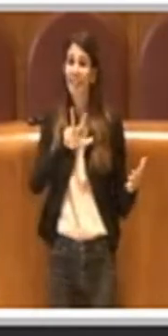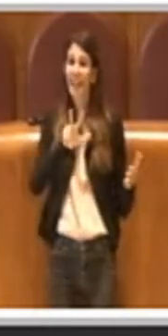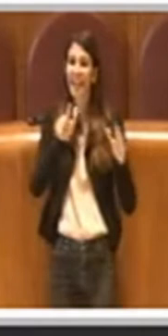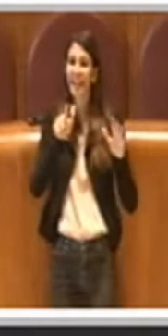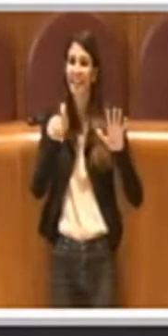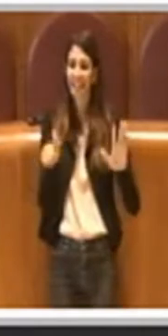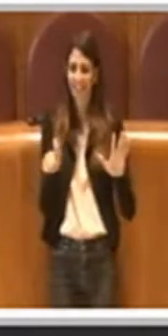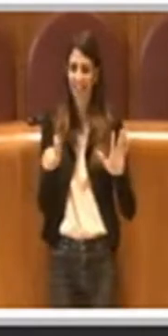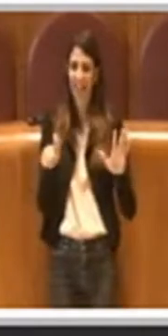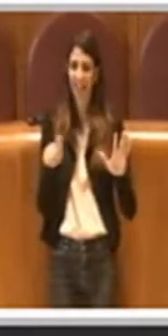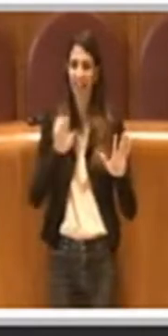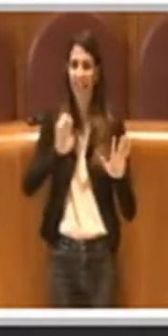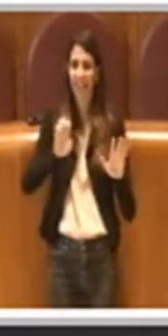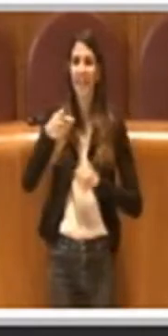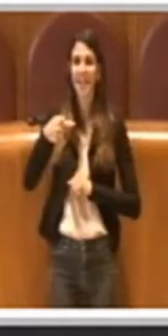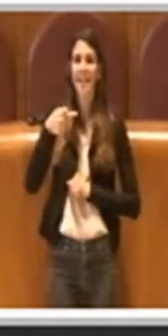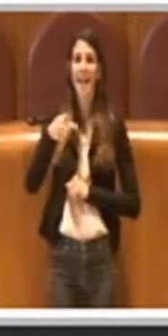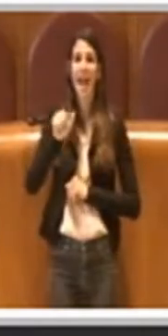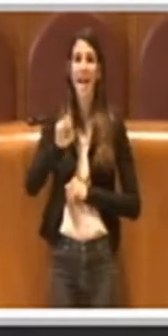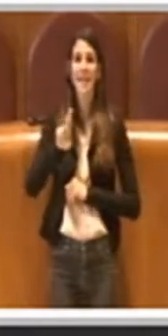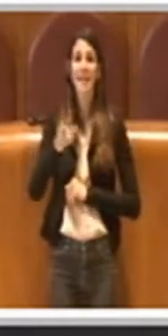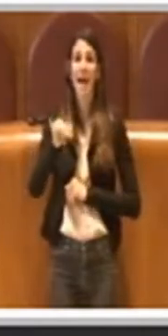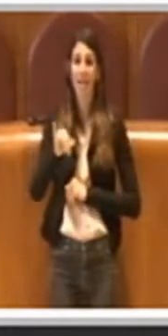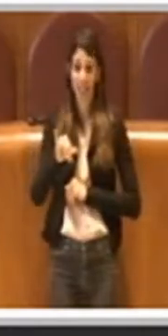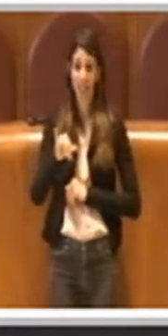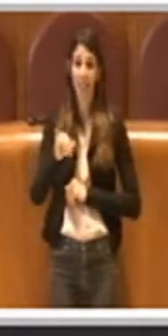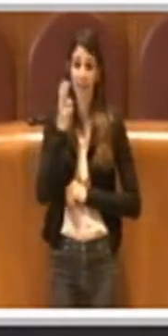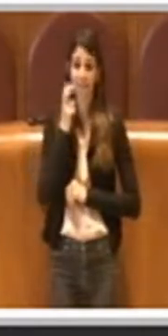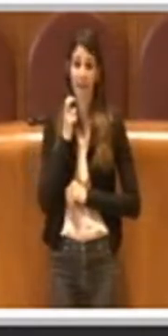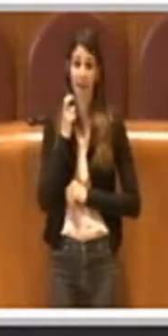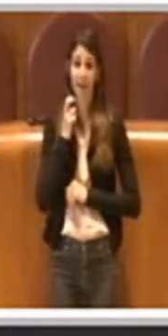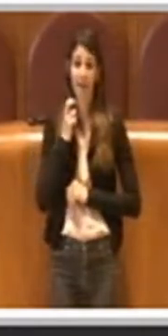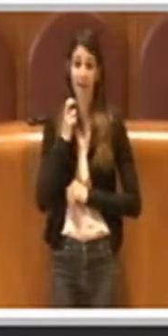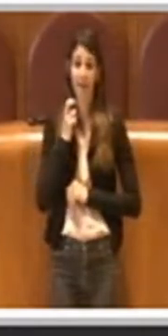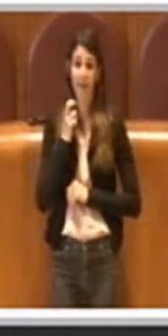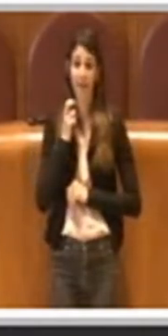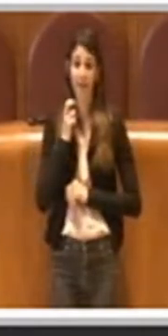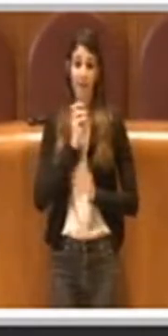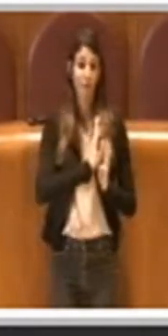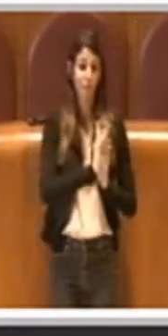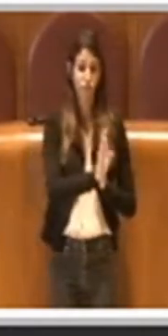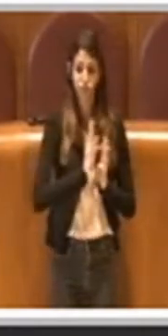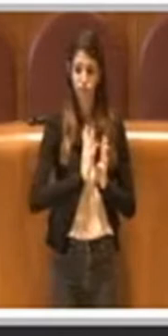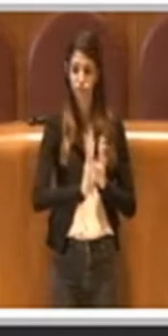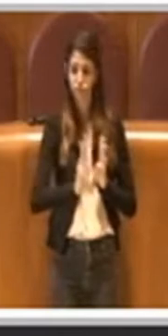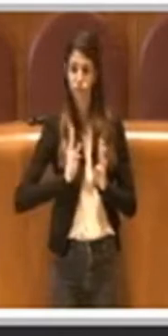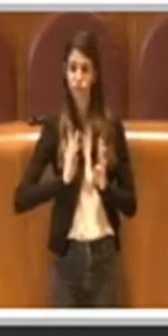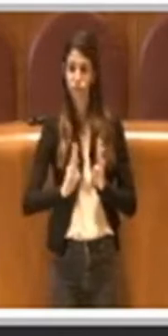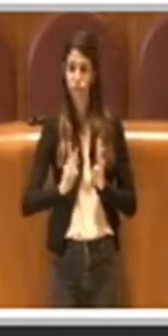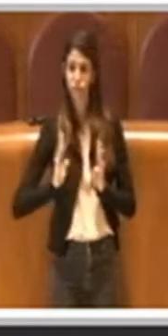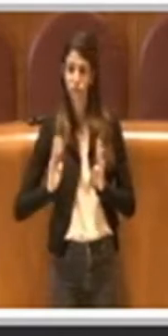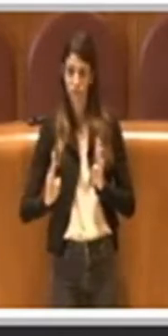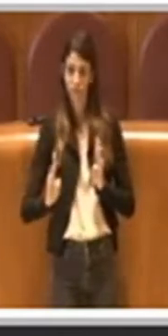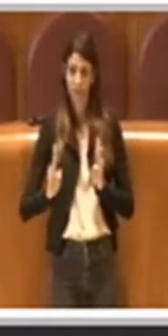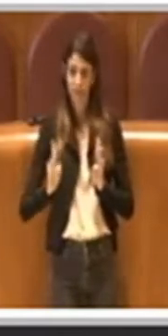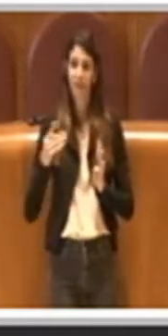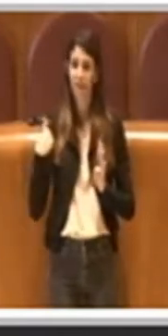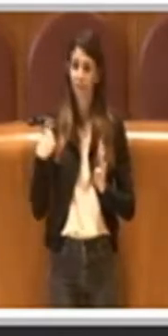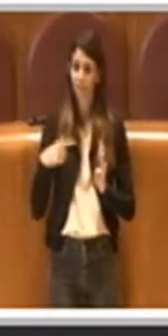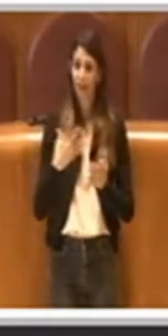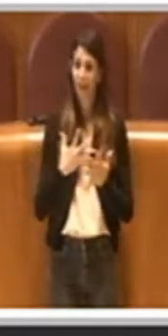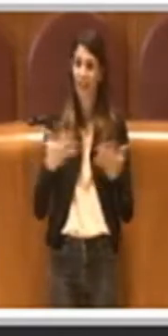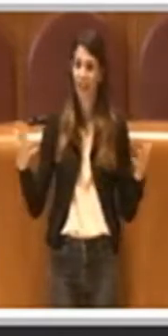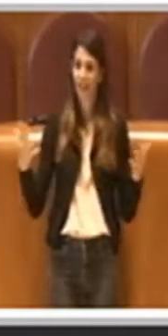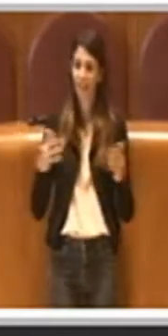ettari insomma di verde, perciò insomma di una parte molto estesa ovviamente